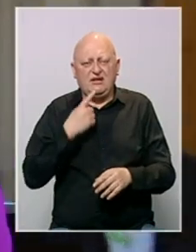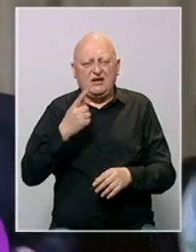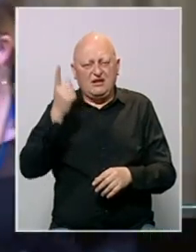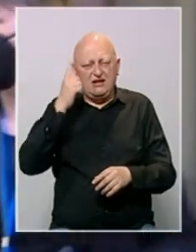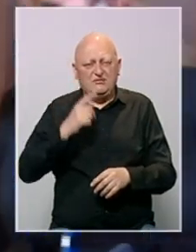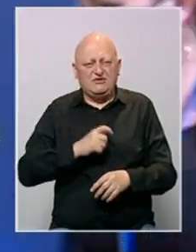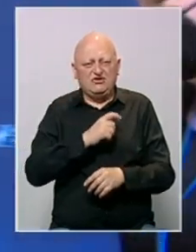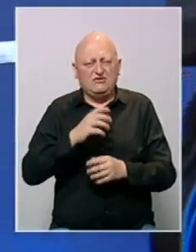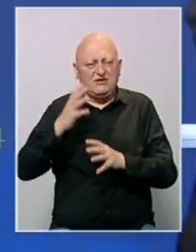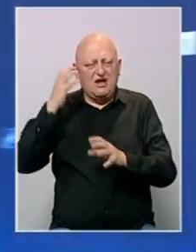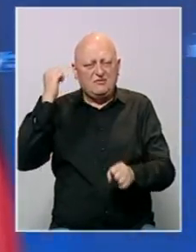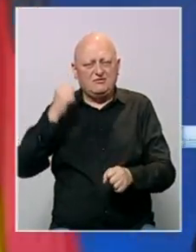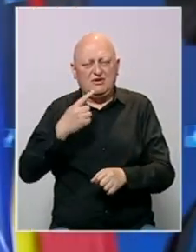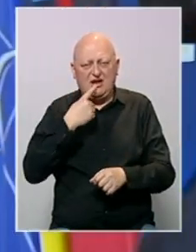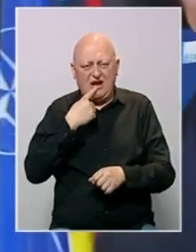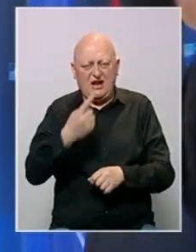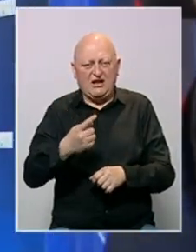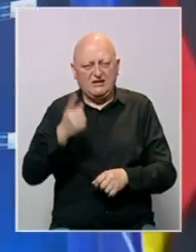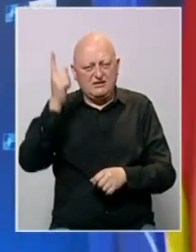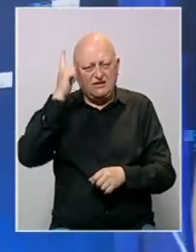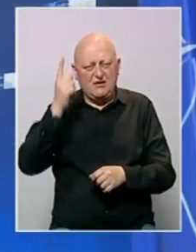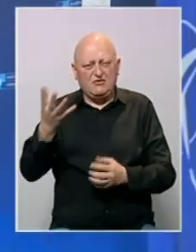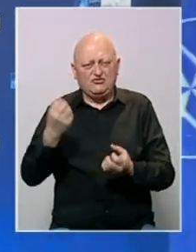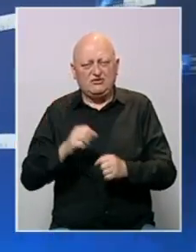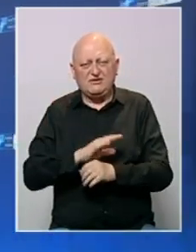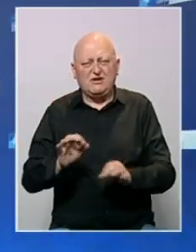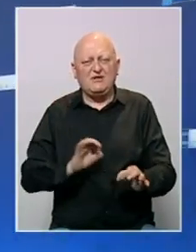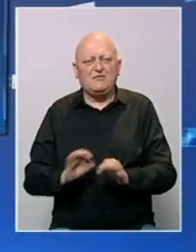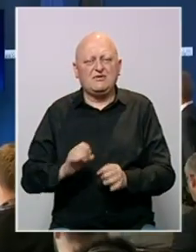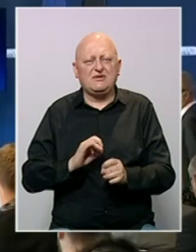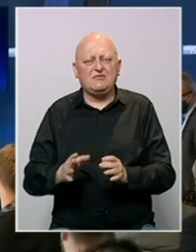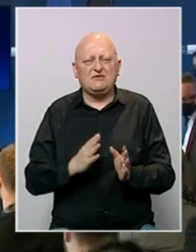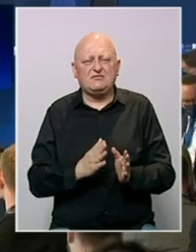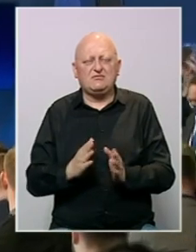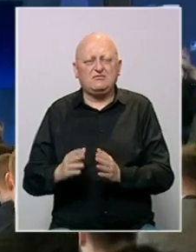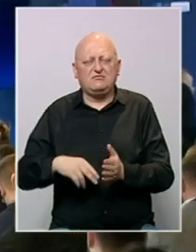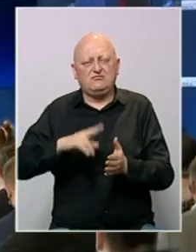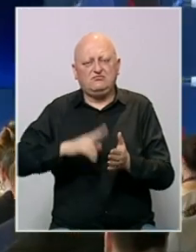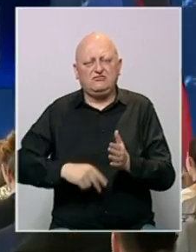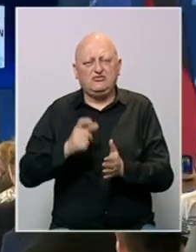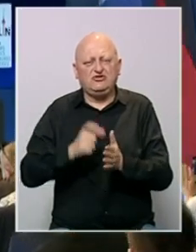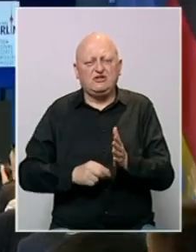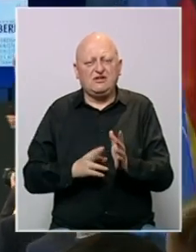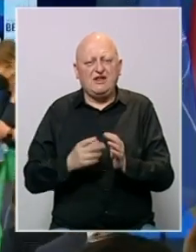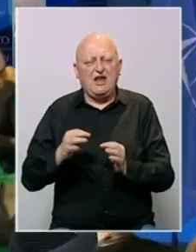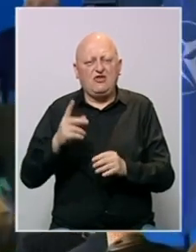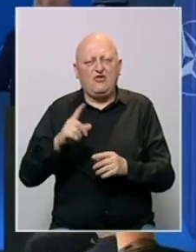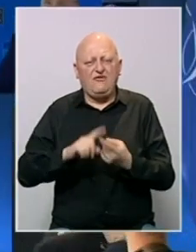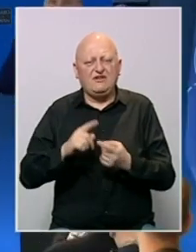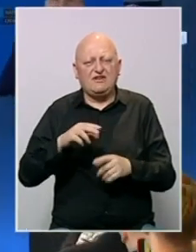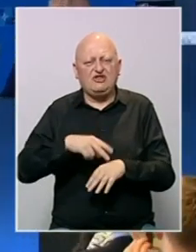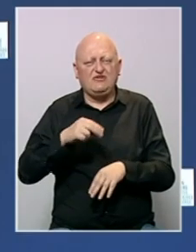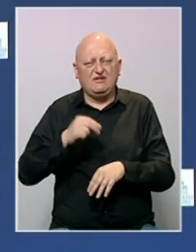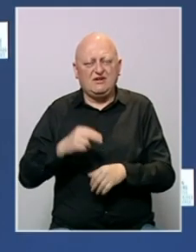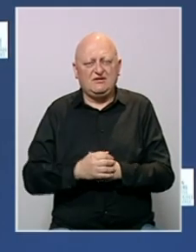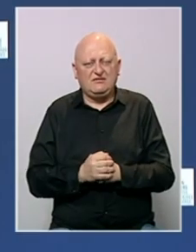njemačka šefica diplomatije. Poručila je da je njemačka preduzela sve pripreme za brzi proces ratifikacije za članstvo Finjske i Švedske u NATO-u.